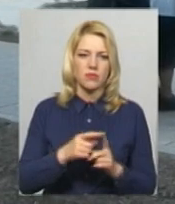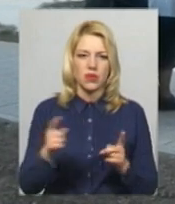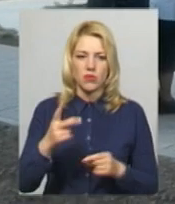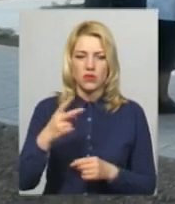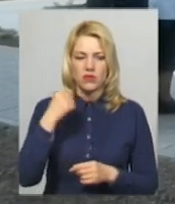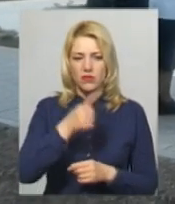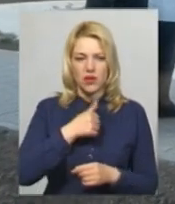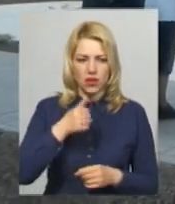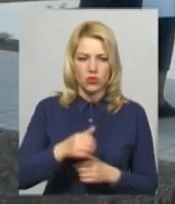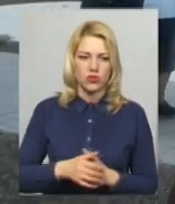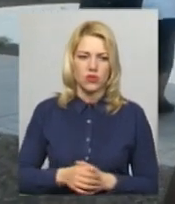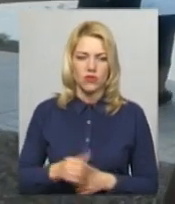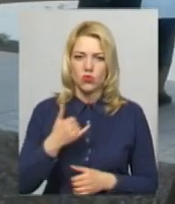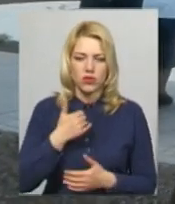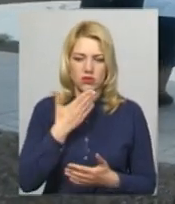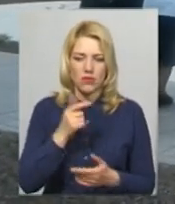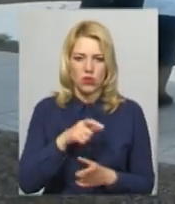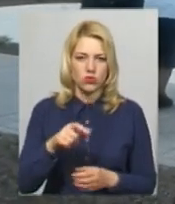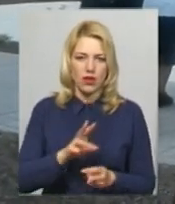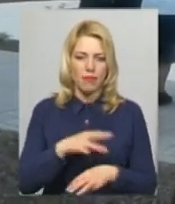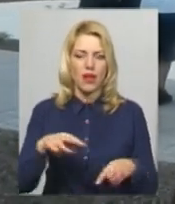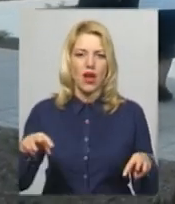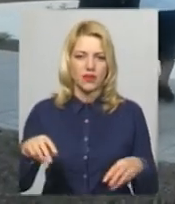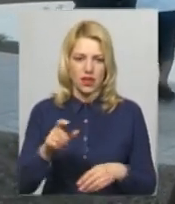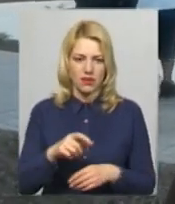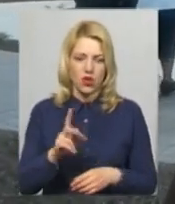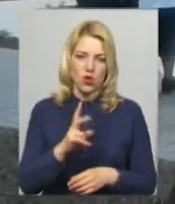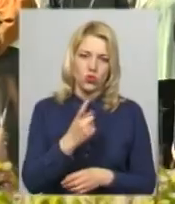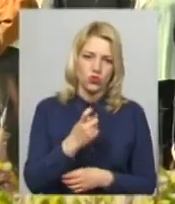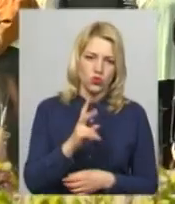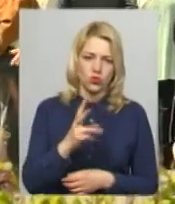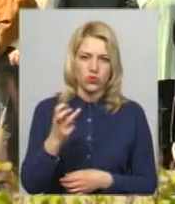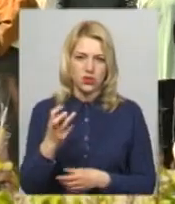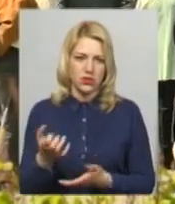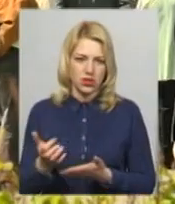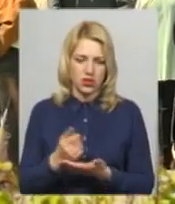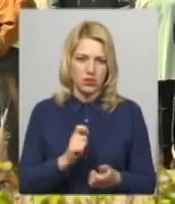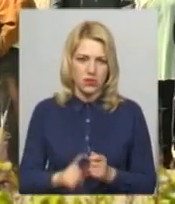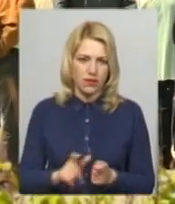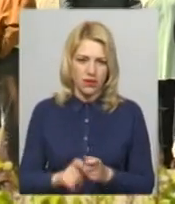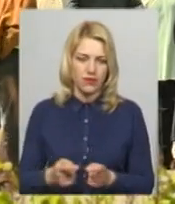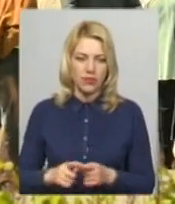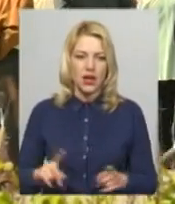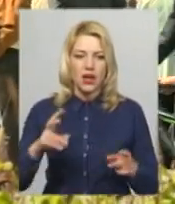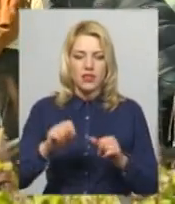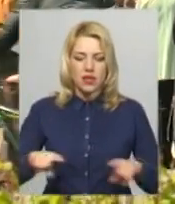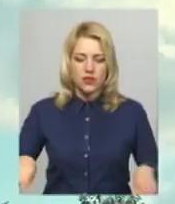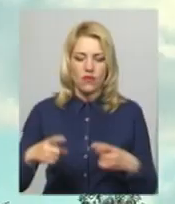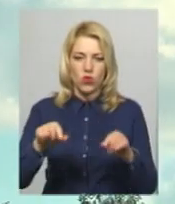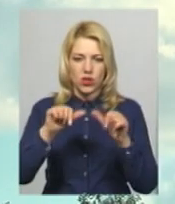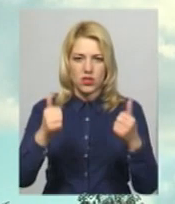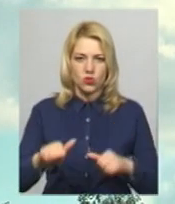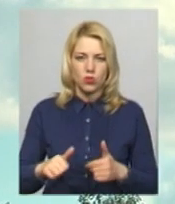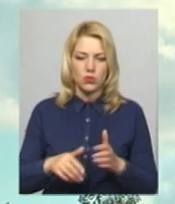олігархів, люди приносили по 10-100 гривень. На створення скульптури пішло шість місяців, розповідає